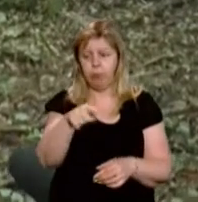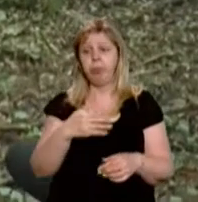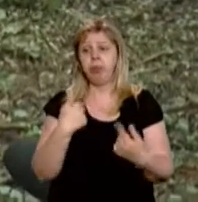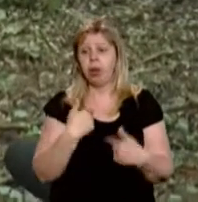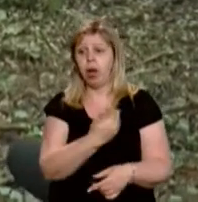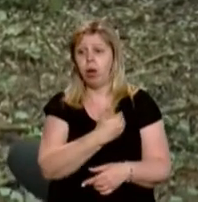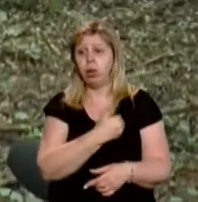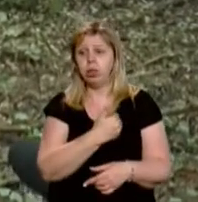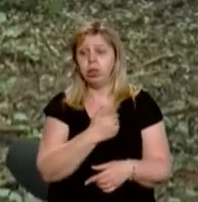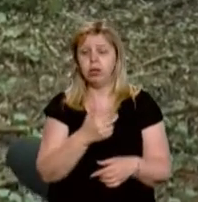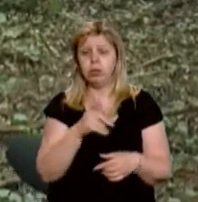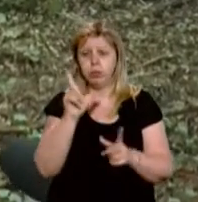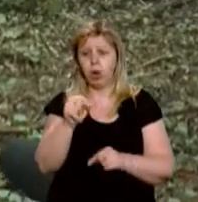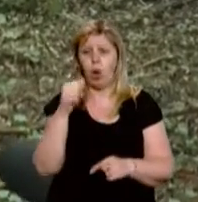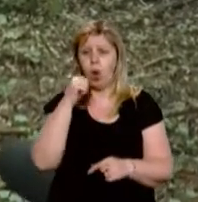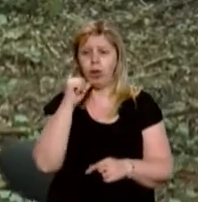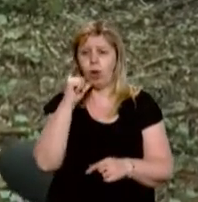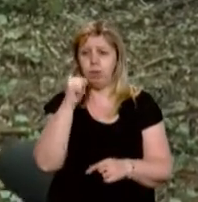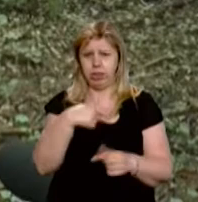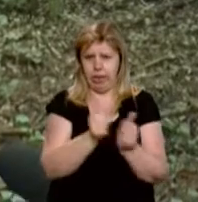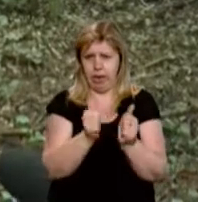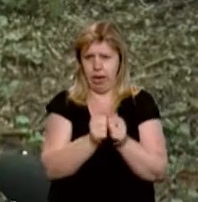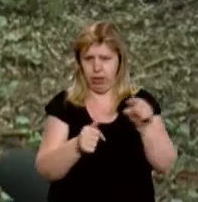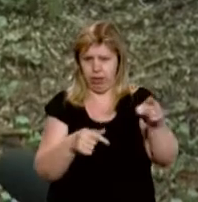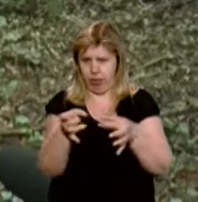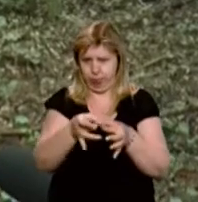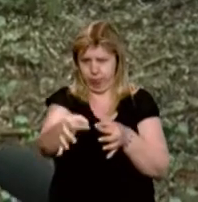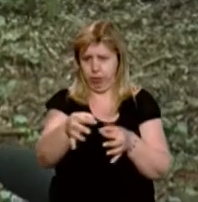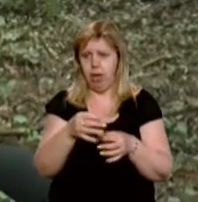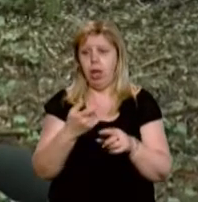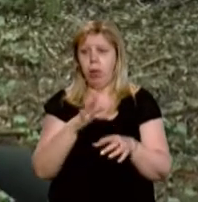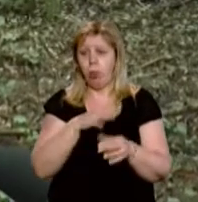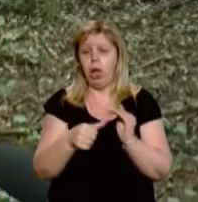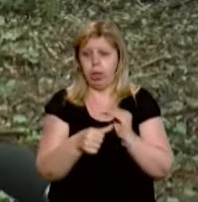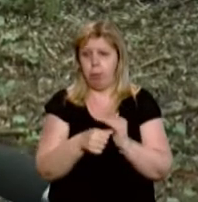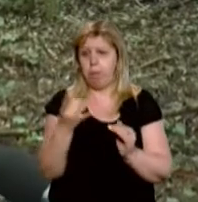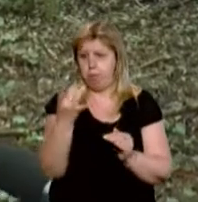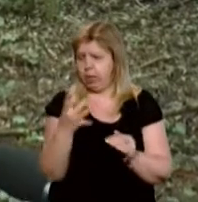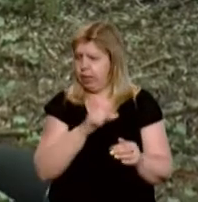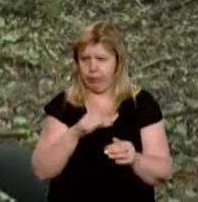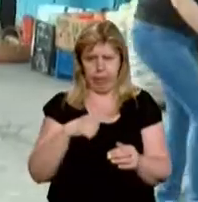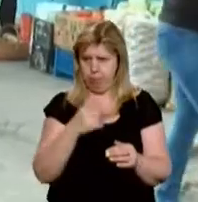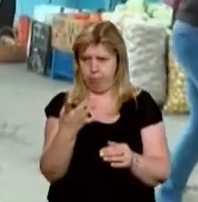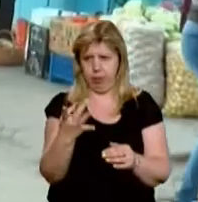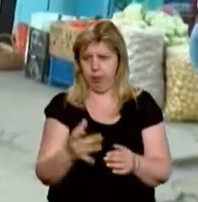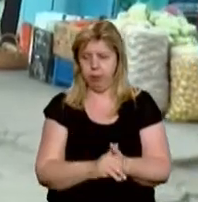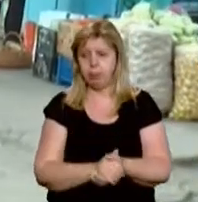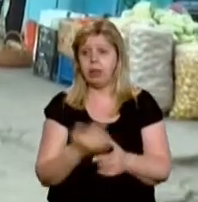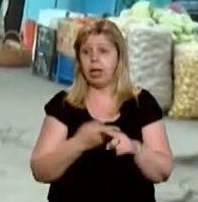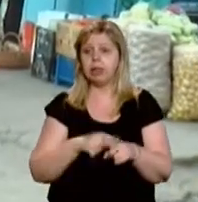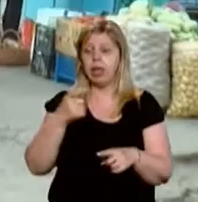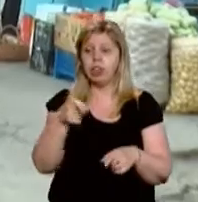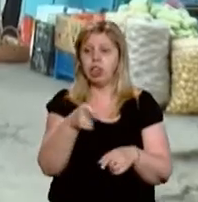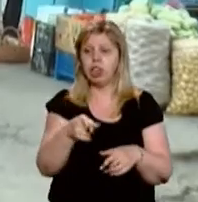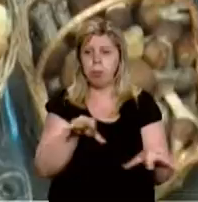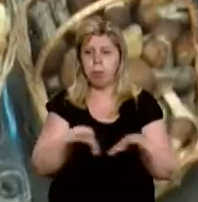в Оріховці, а то рядом тут, в цьому районі, були гриби білі, самі білі. А це п